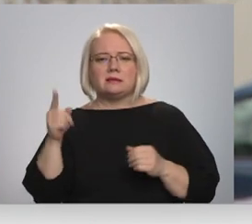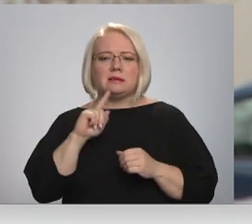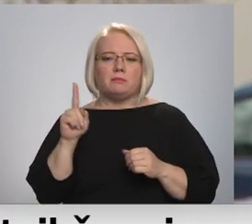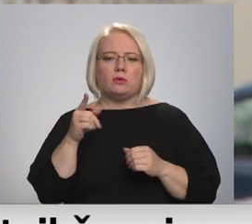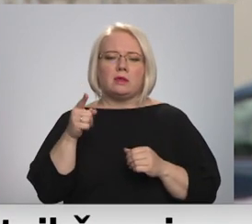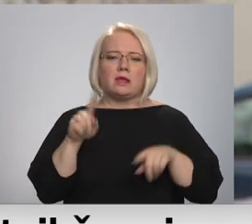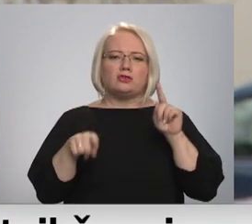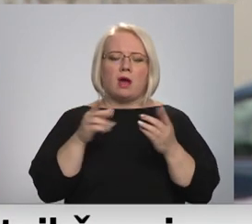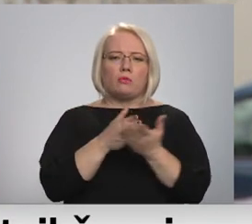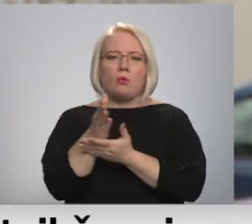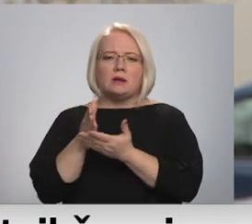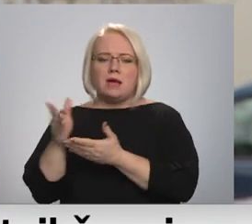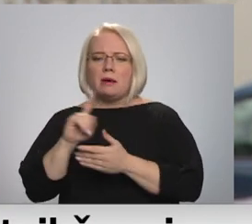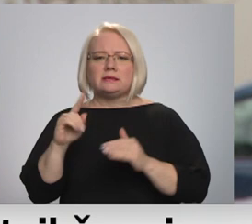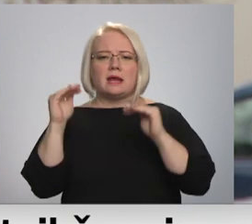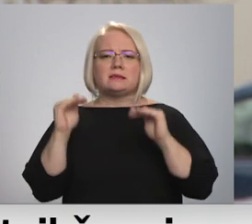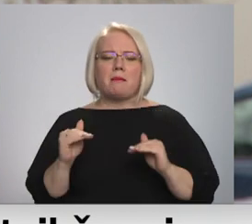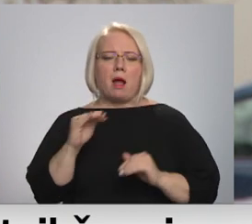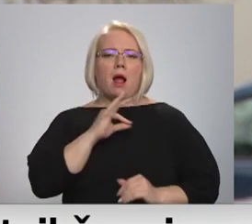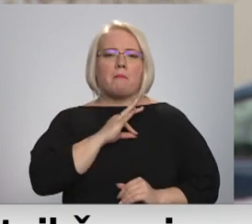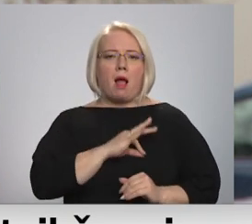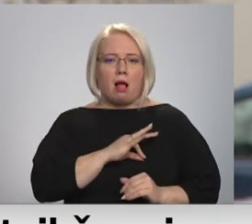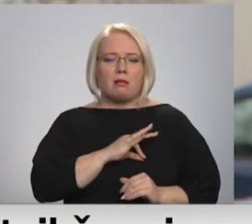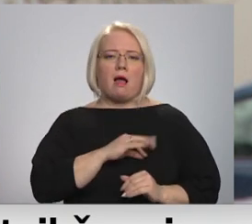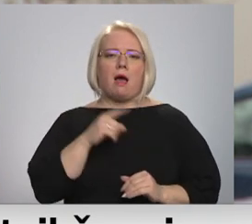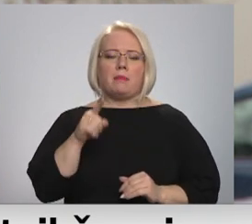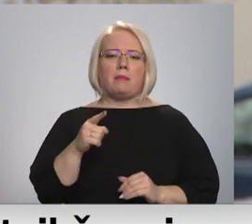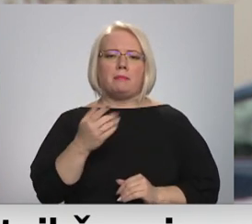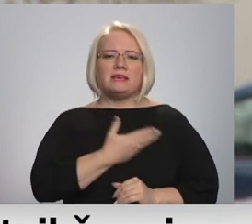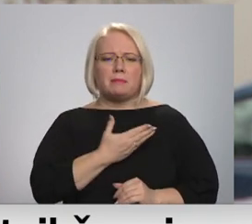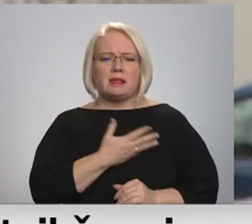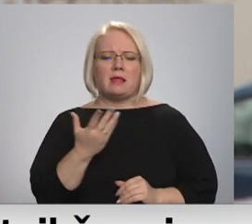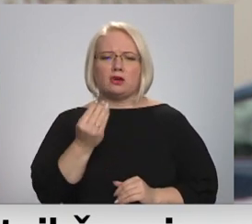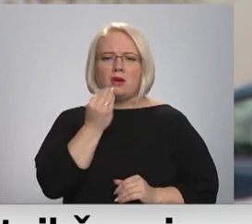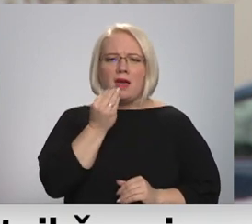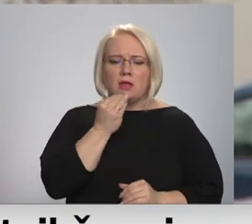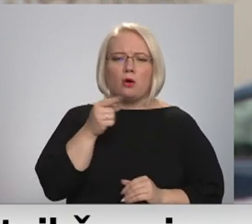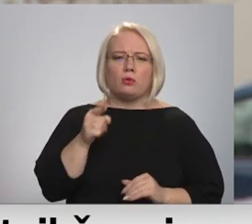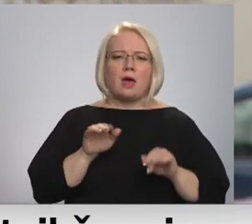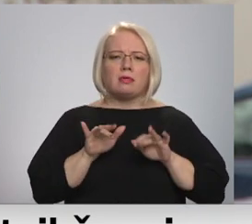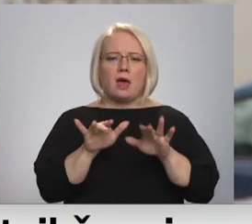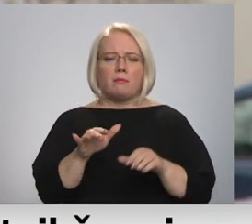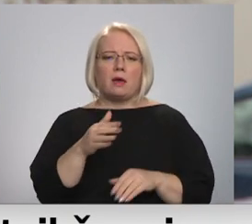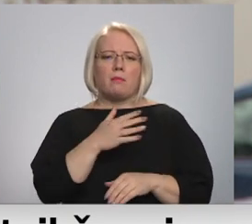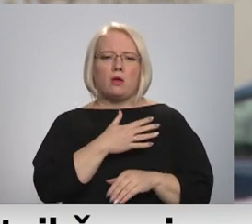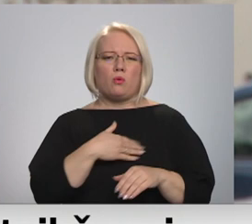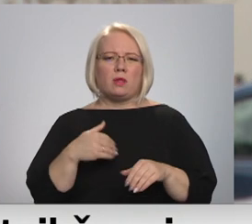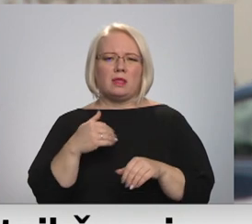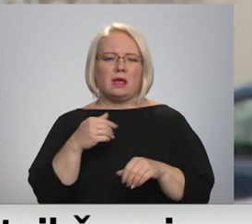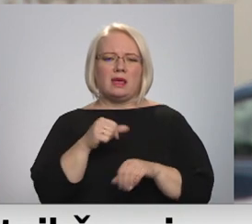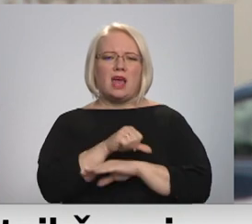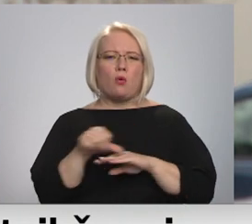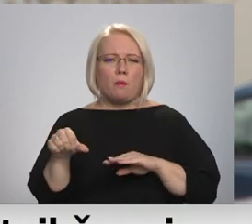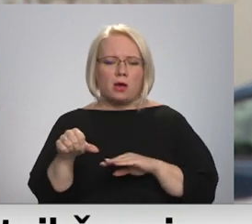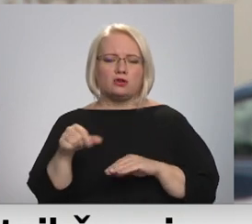atceršām nozērēm, kas ir ar zemākām algām, ar izmitināšanu, neģināšanu, kur tā darbība, jo, protams, ir būtiski ierobežotas, protams, ka šīs nozēres